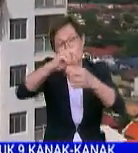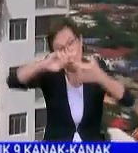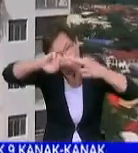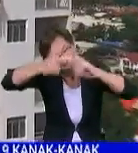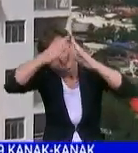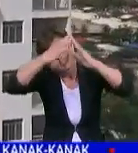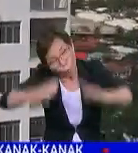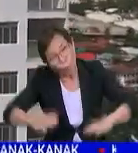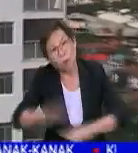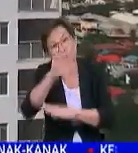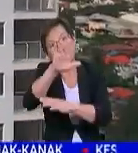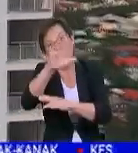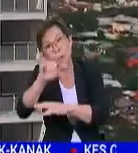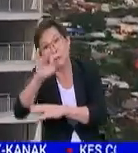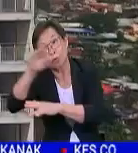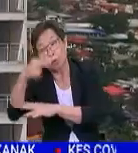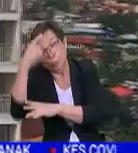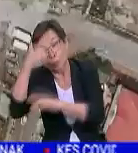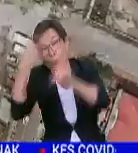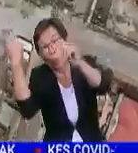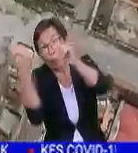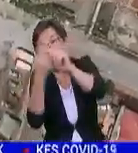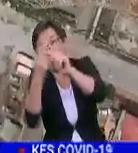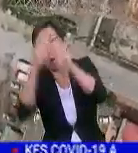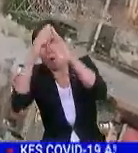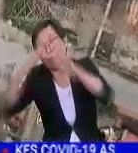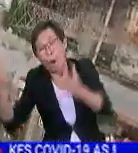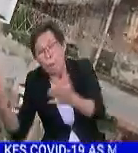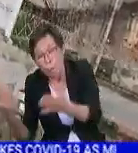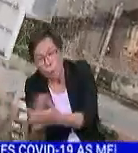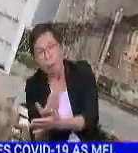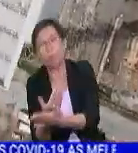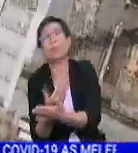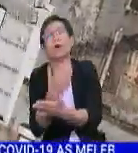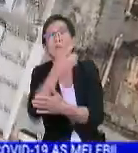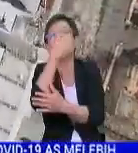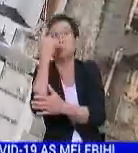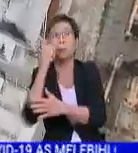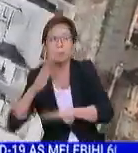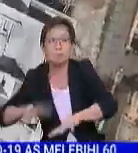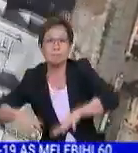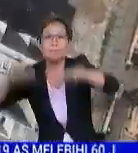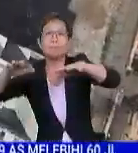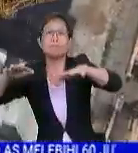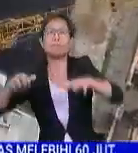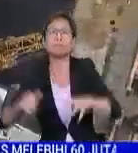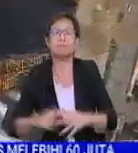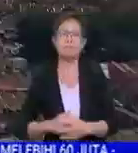pulih dan RM56,000 bagi pembinaan semula rumah yang terjejas akibat banjir.